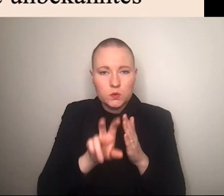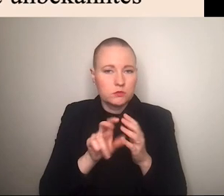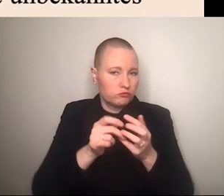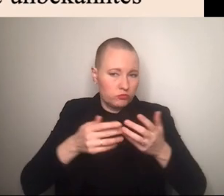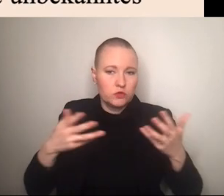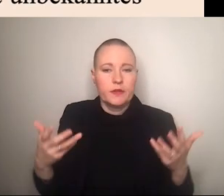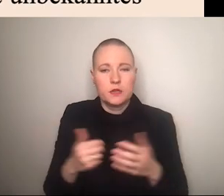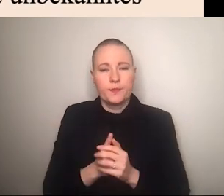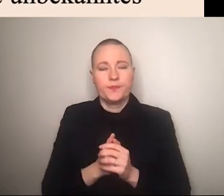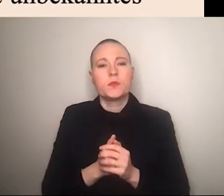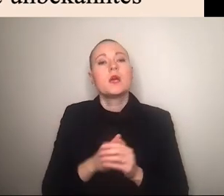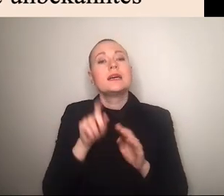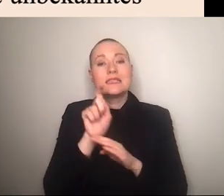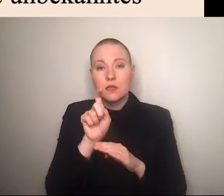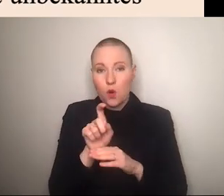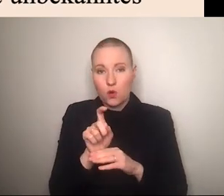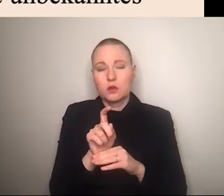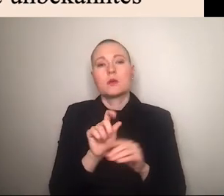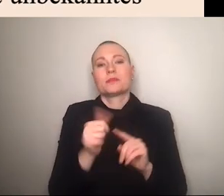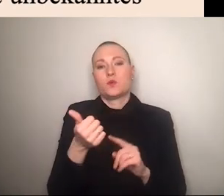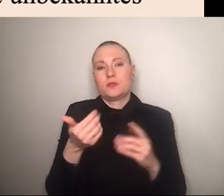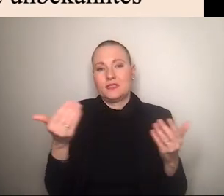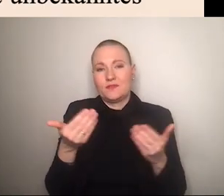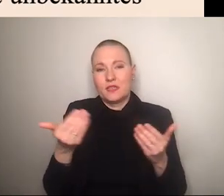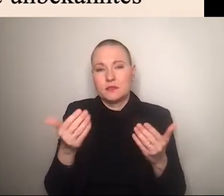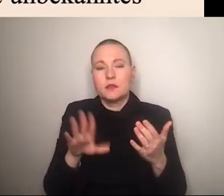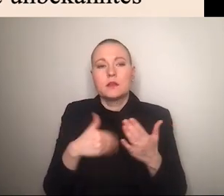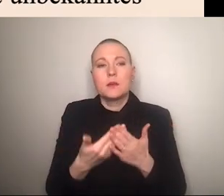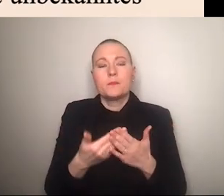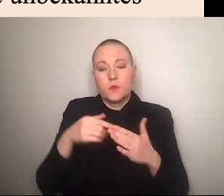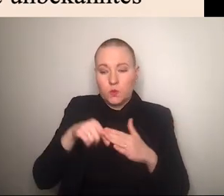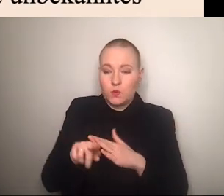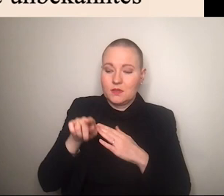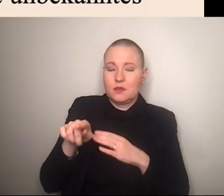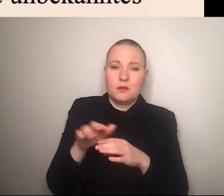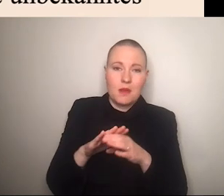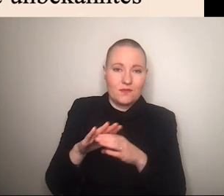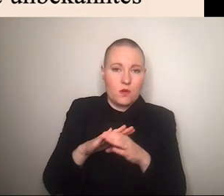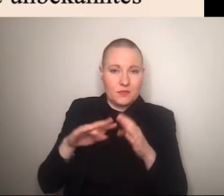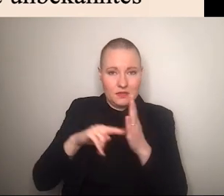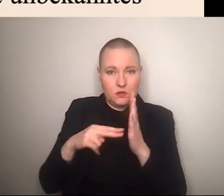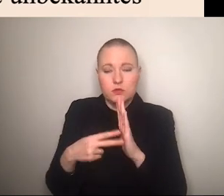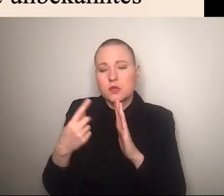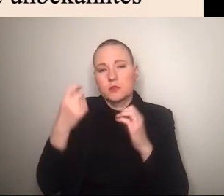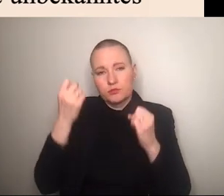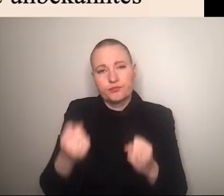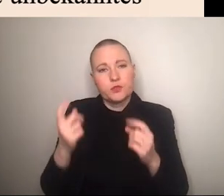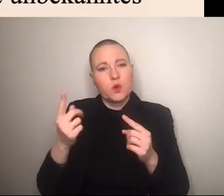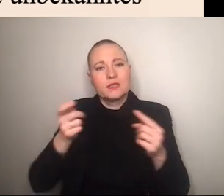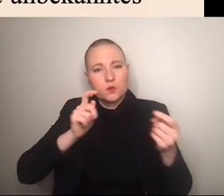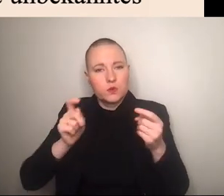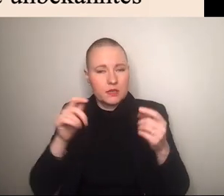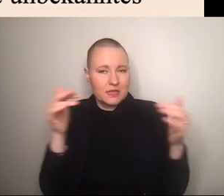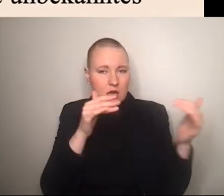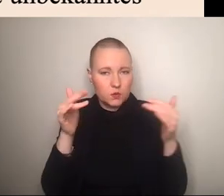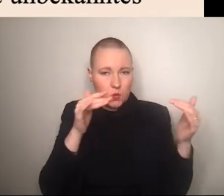auf tik tok ist das besondere dass es vor allen dingen auch durch die plattform weil es so eine diskursive und interaktive plattform ist